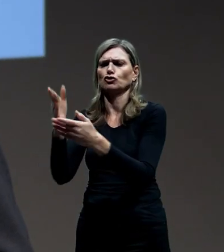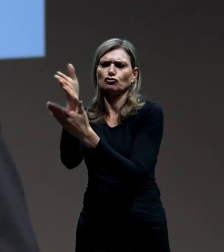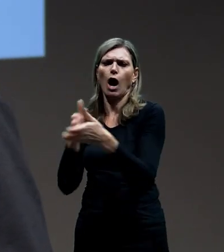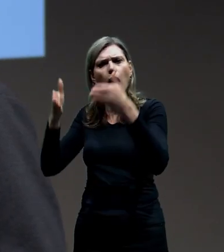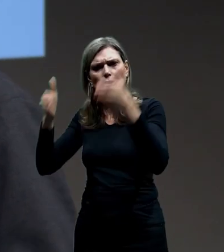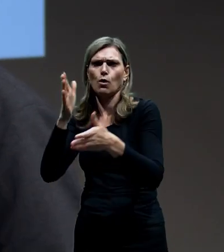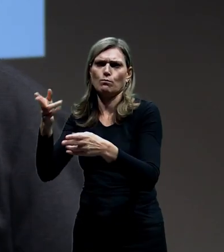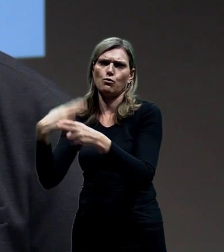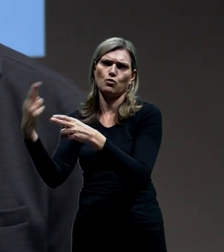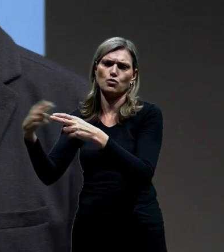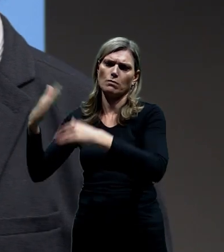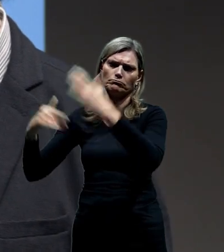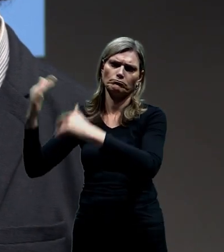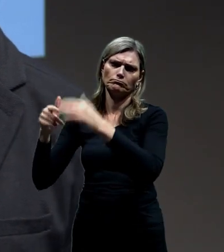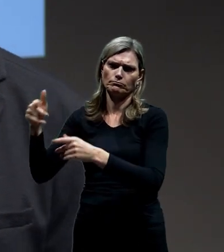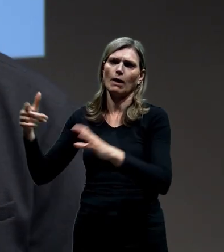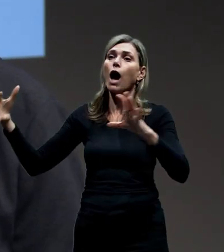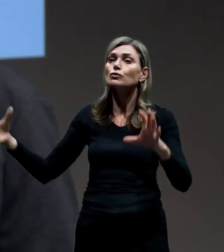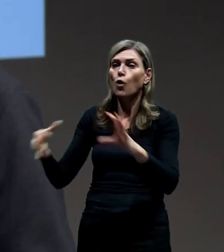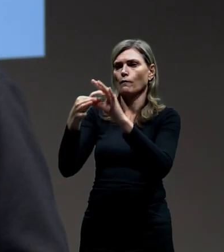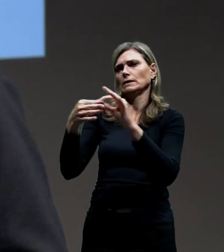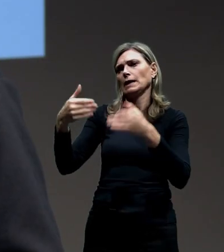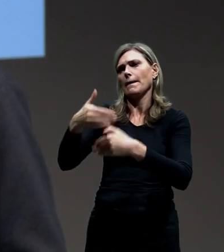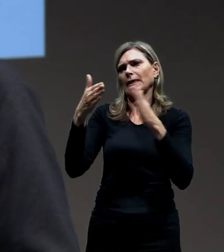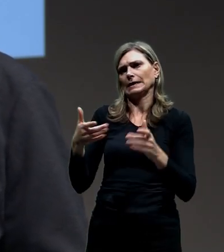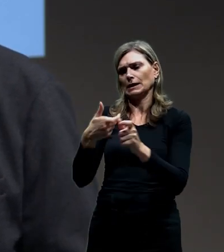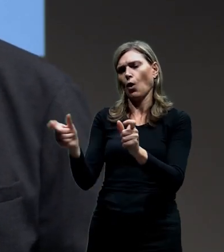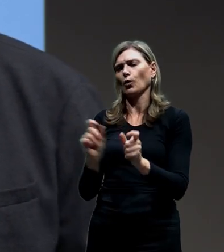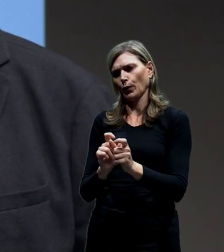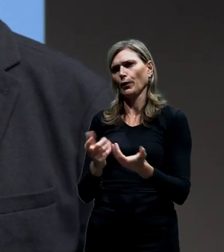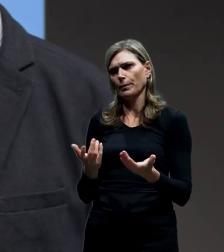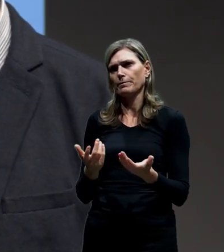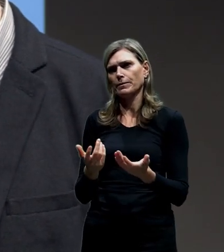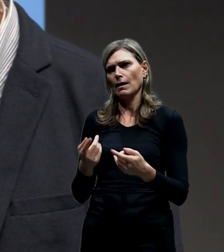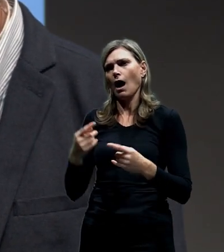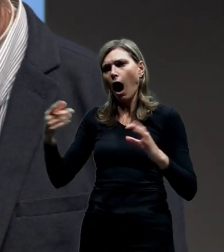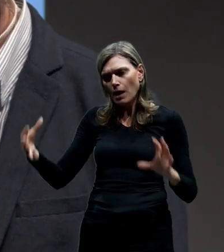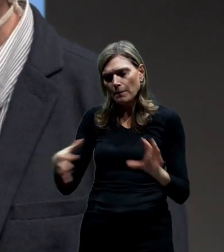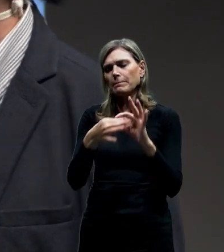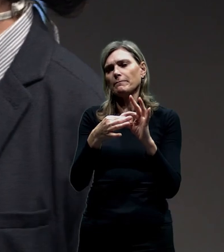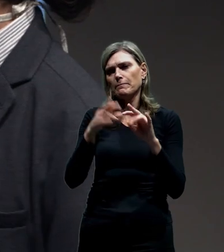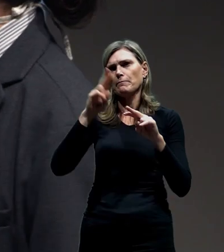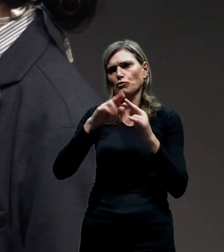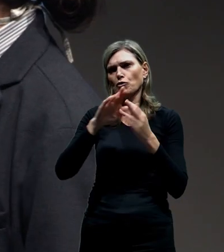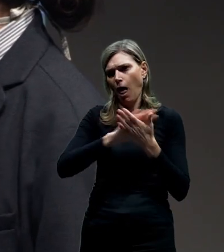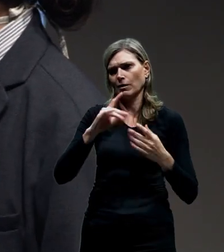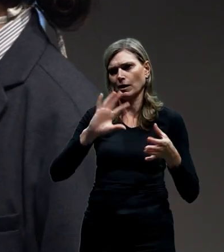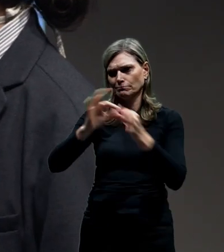dostavby městského okruhu a plynule na to navázala.